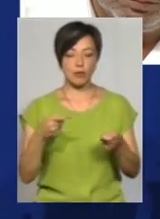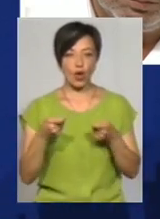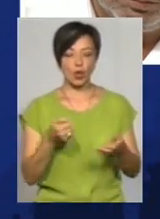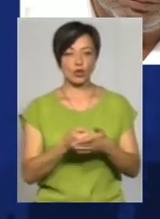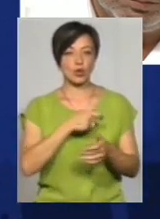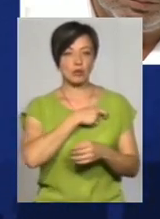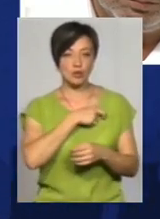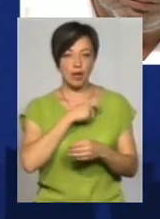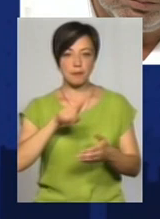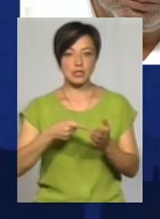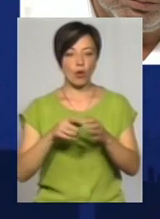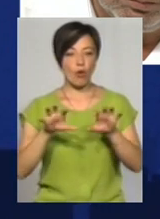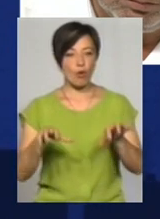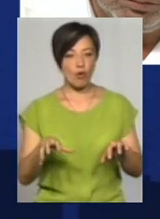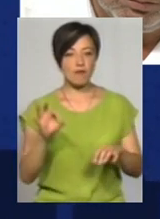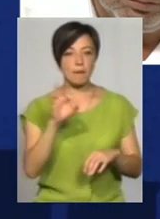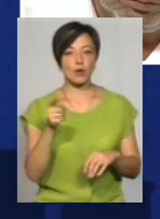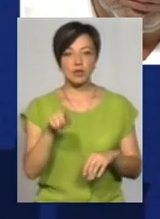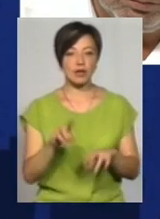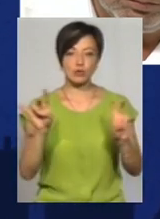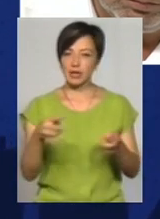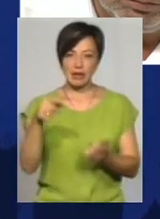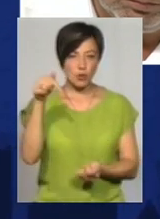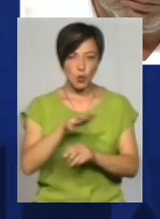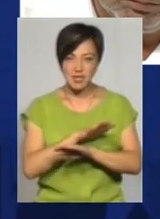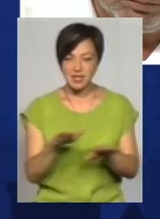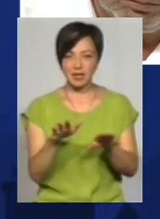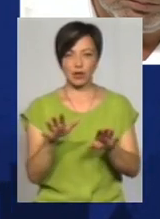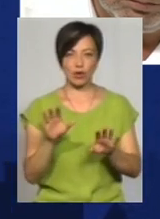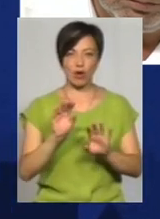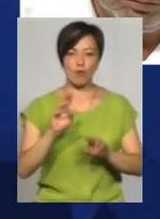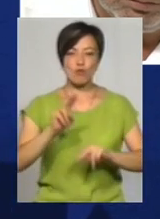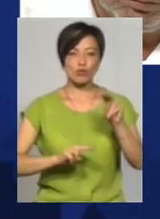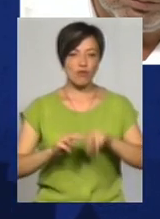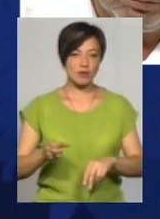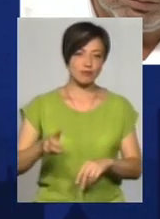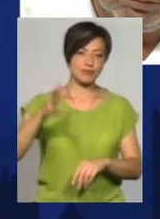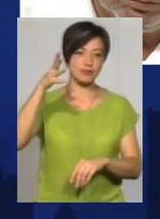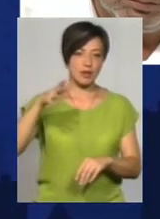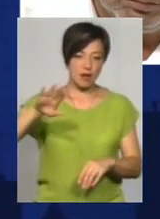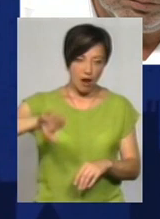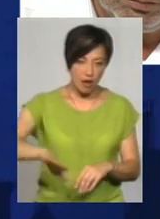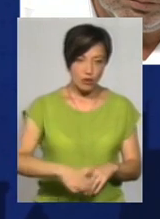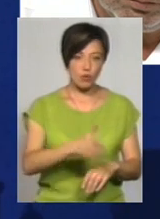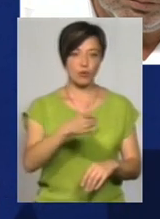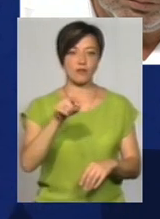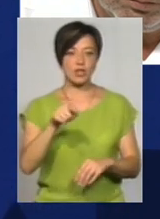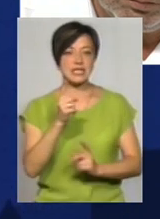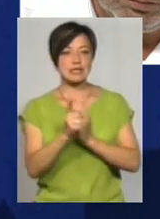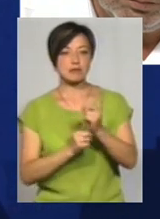депутатів, до міського голови про те, що недоцільно розміщувати такі висотні будівлі над каньйоном. Вони